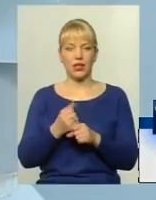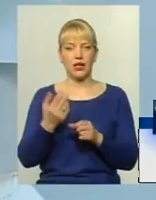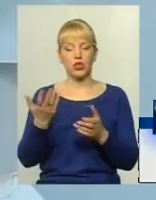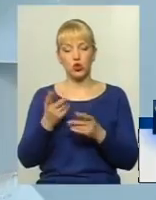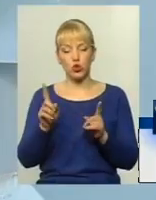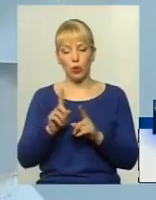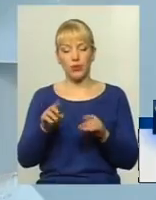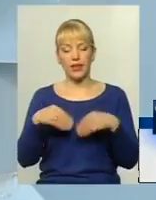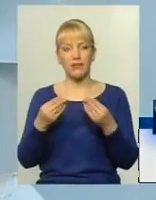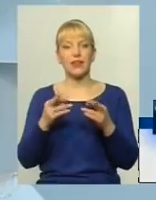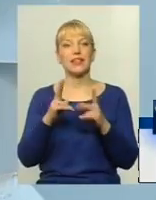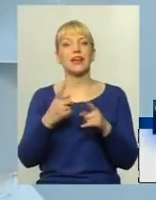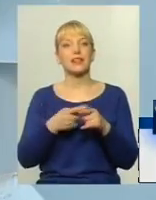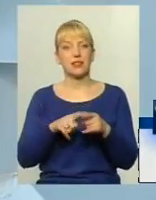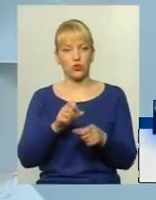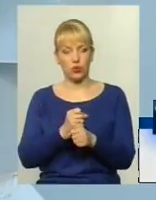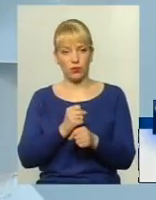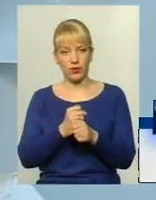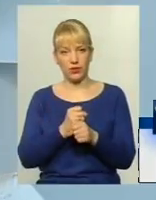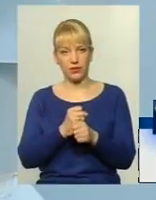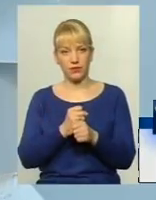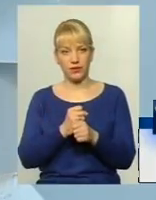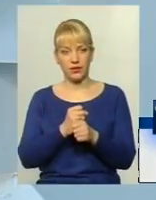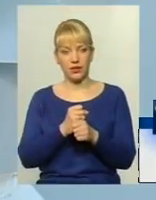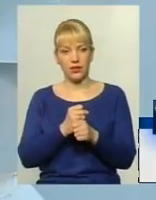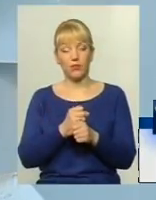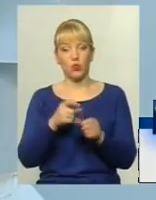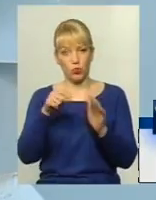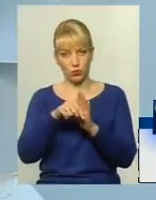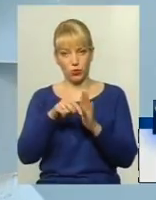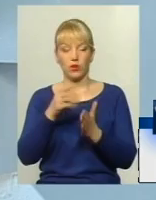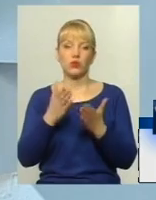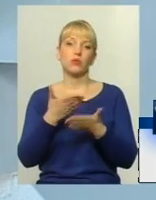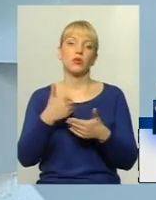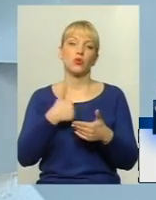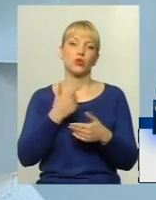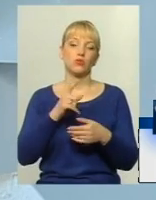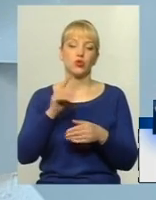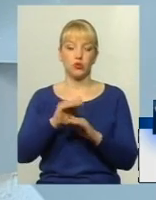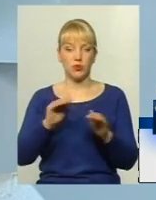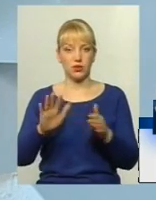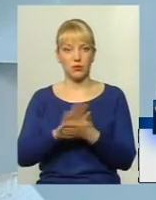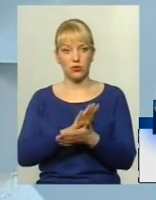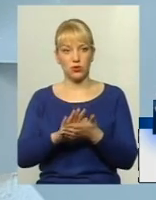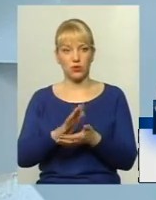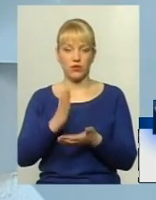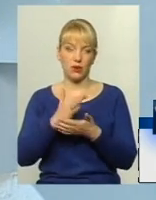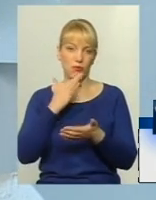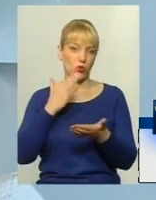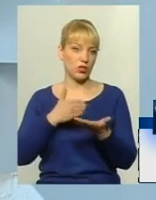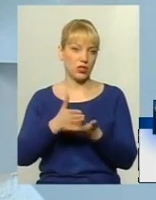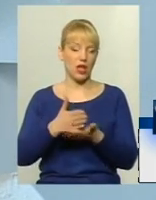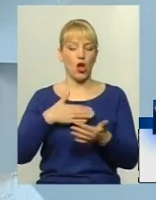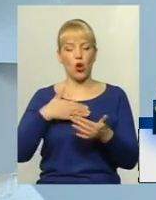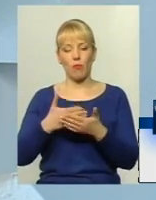надавати, яким чином це повинно втілюватися життя. Тобто, якщо ми хочемо, щоб школярі їздили безкоштовно, є багато шляхів. Громадська